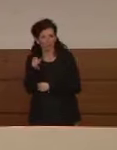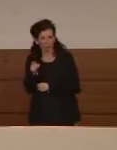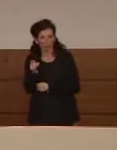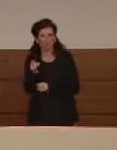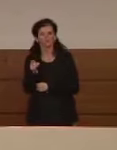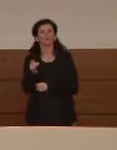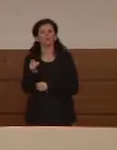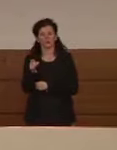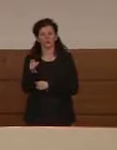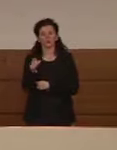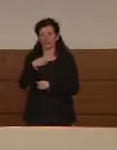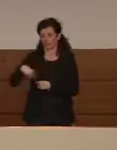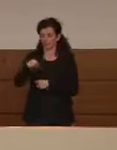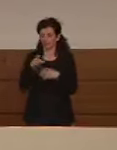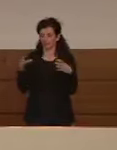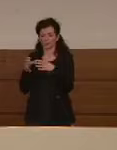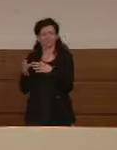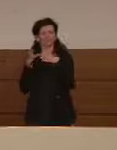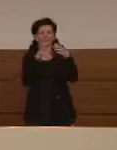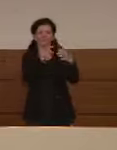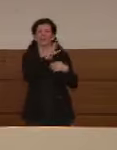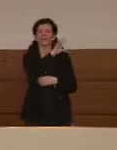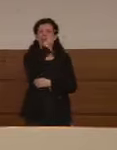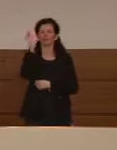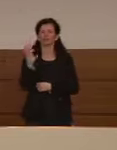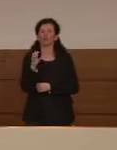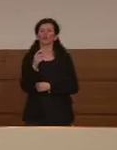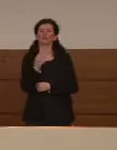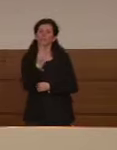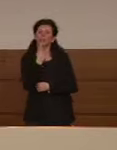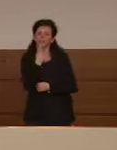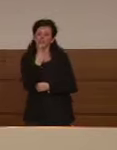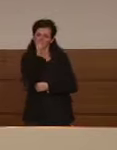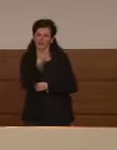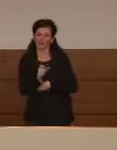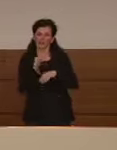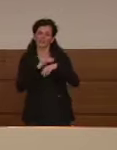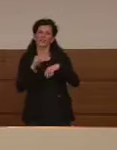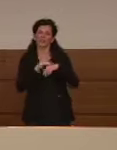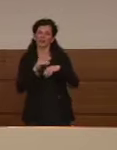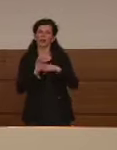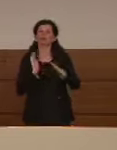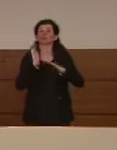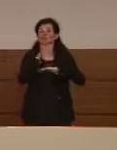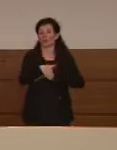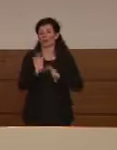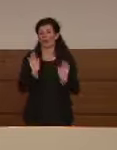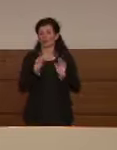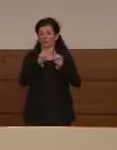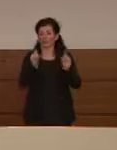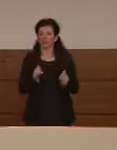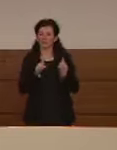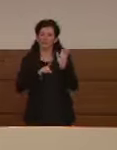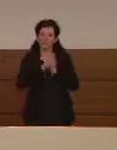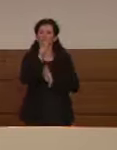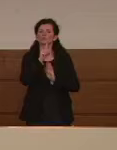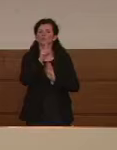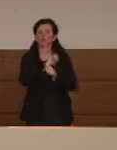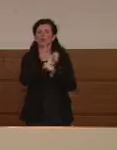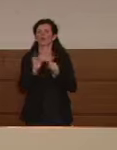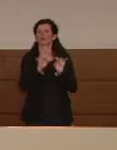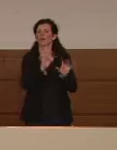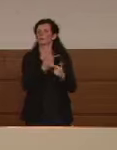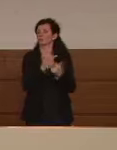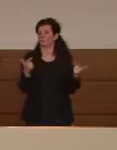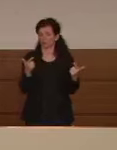sono stati trasferiti nelle regioni tutti coloro i quali avevano superato il test avendo un test negativo. Quindi